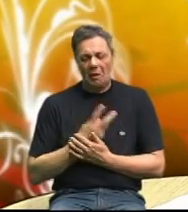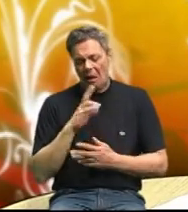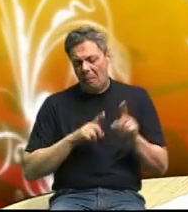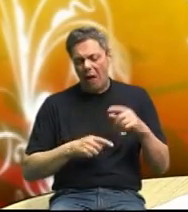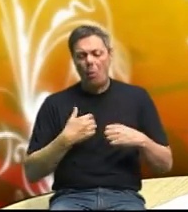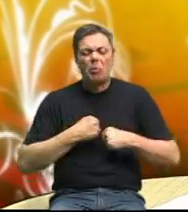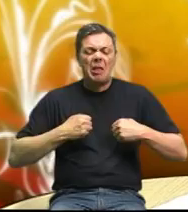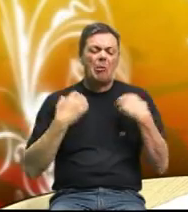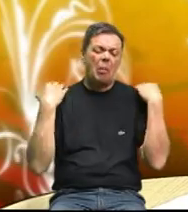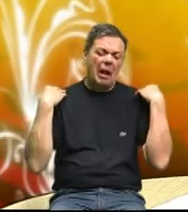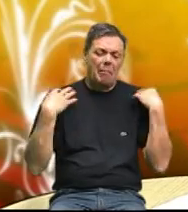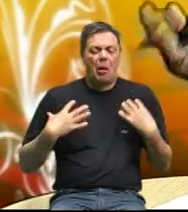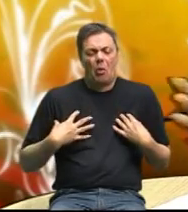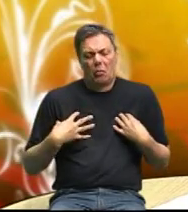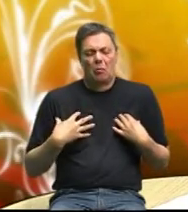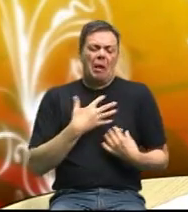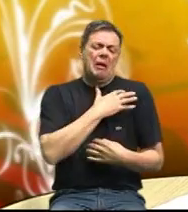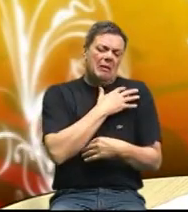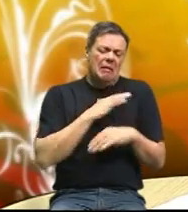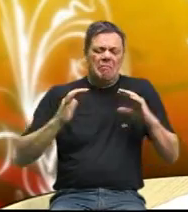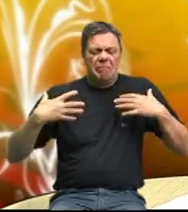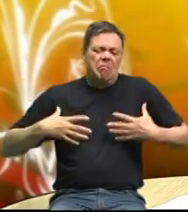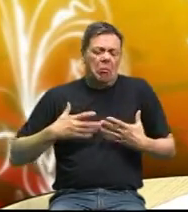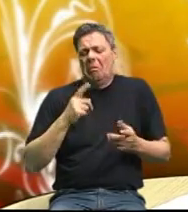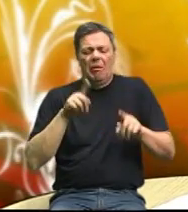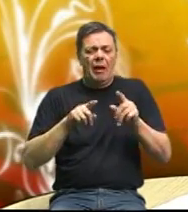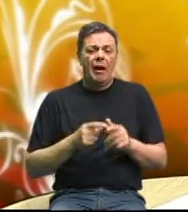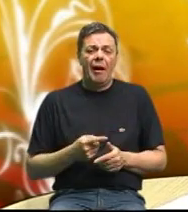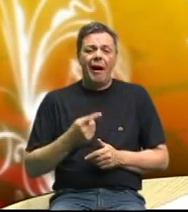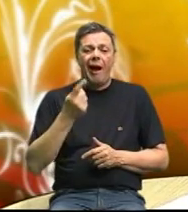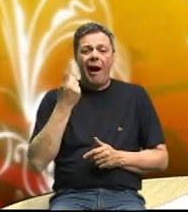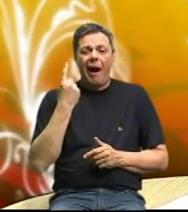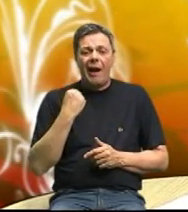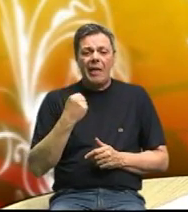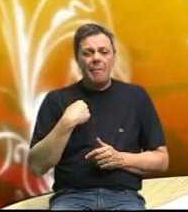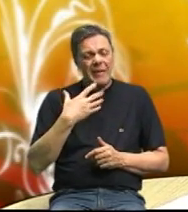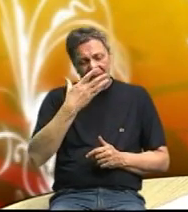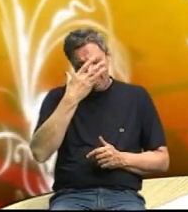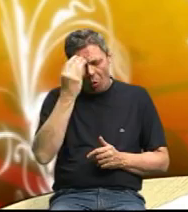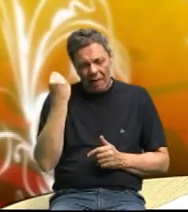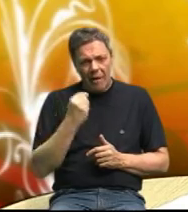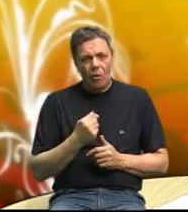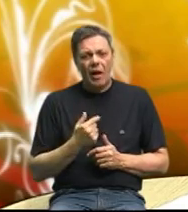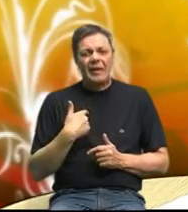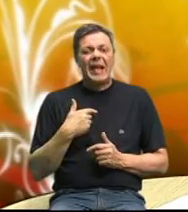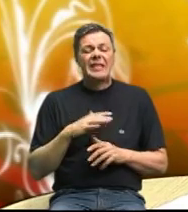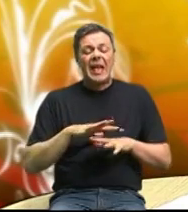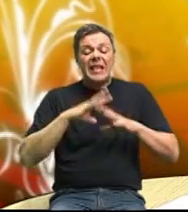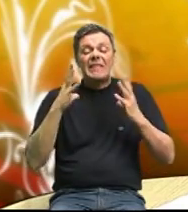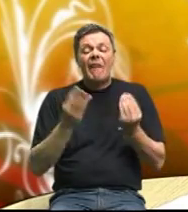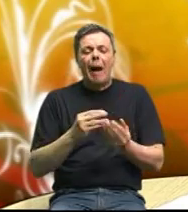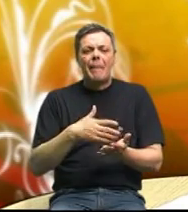ramenima, neko na grudima, neko na guzi, neko suda, je li tako? Da. Ali mi zaboravljamo svi da se sva ta